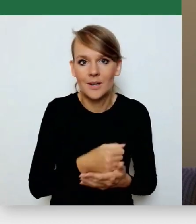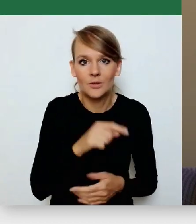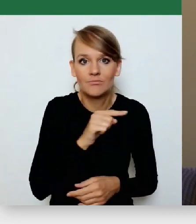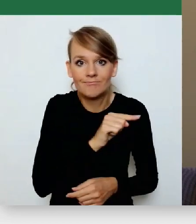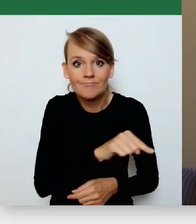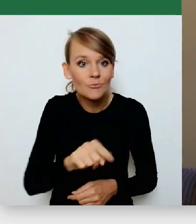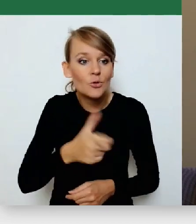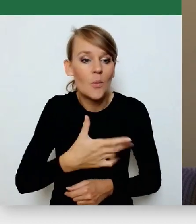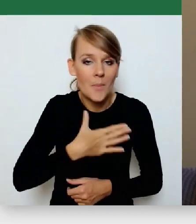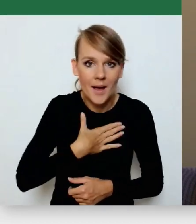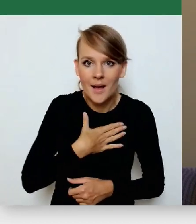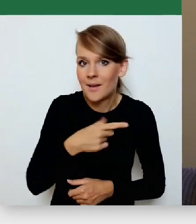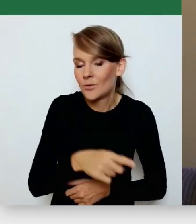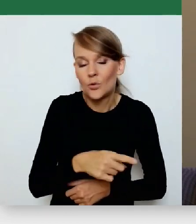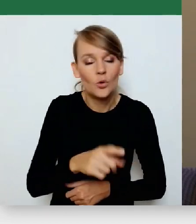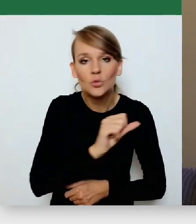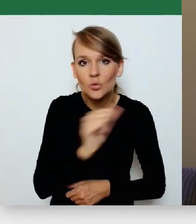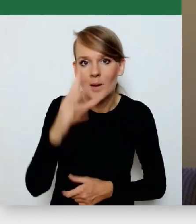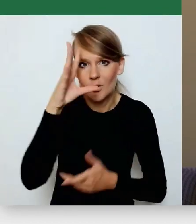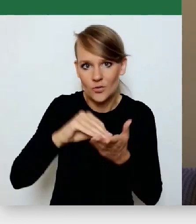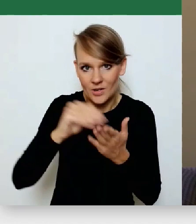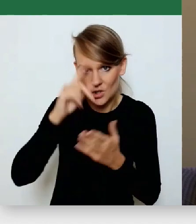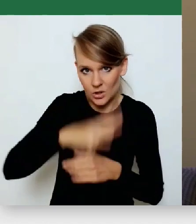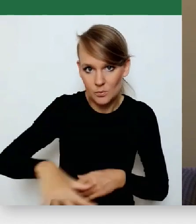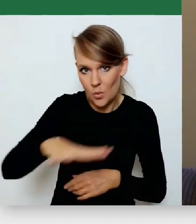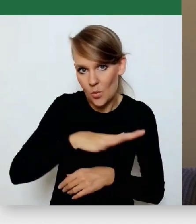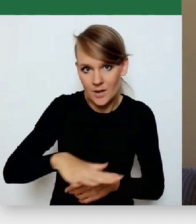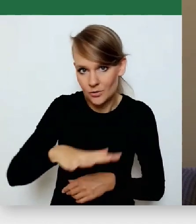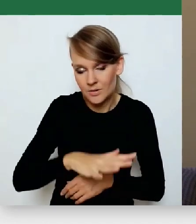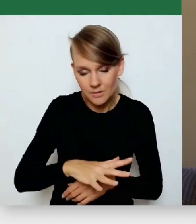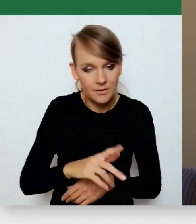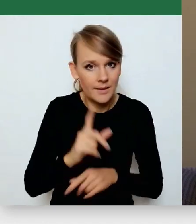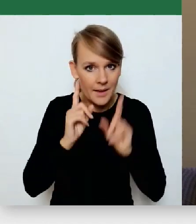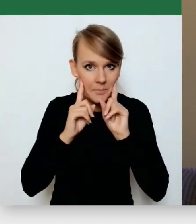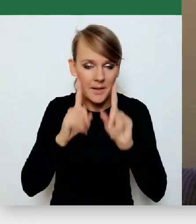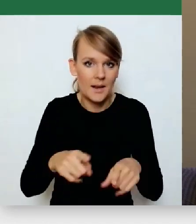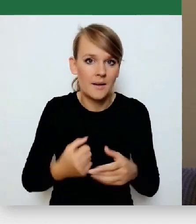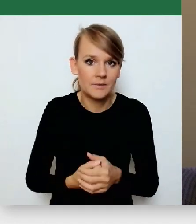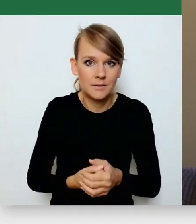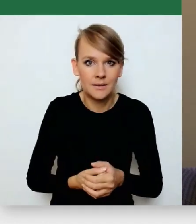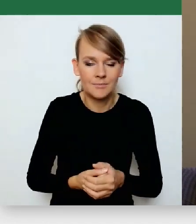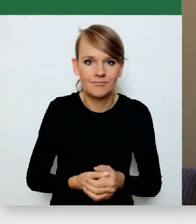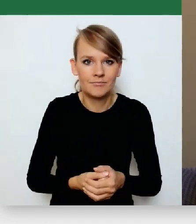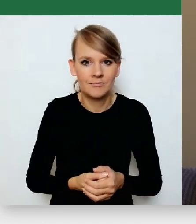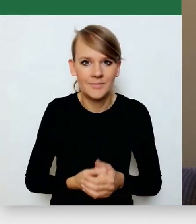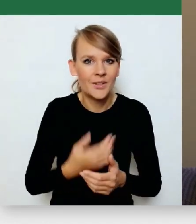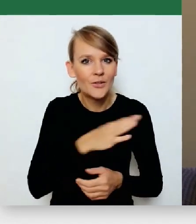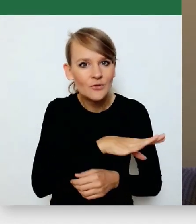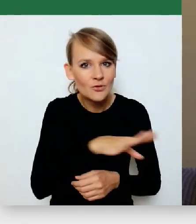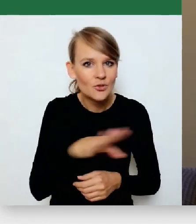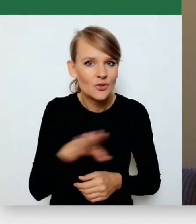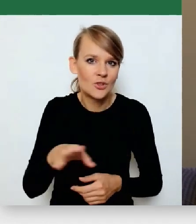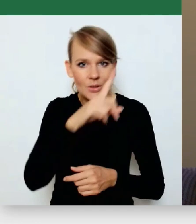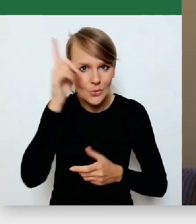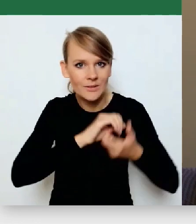świetne doświadczenie społeczne w tym całym kryzysie, naprawdę świetne doświadczenie społeczne wyzwolenia tych zasobów wszystkich i zjednoczenia.